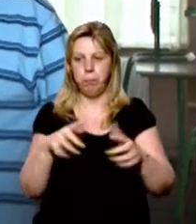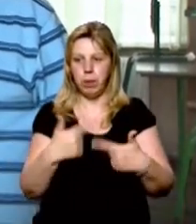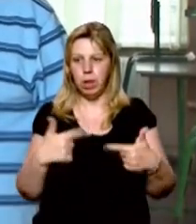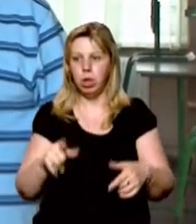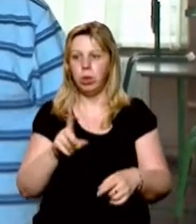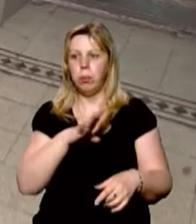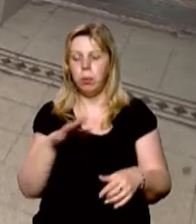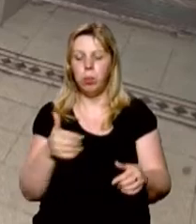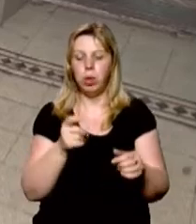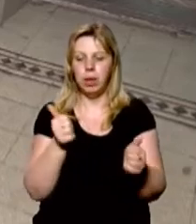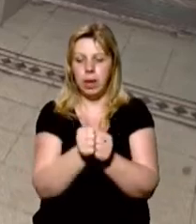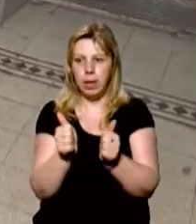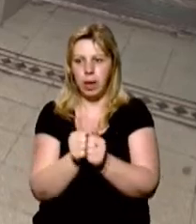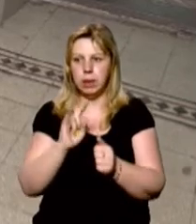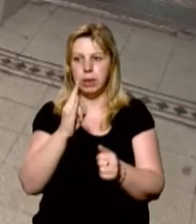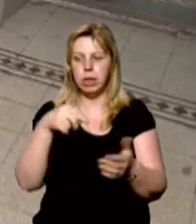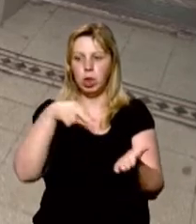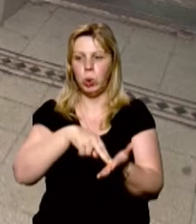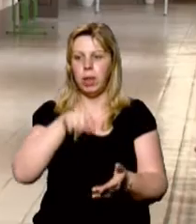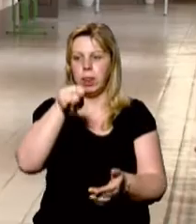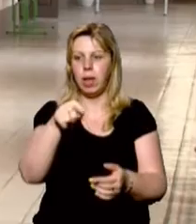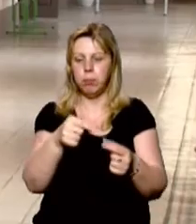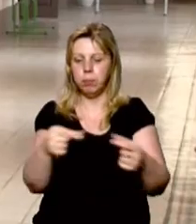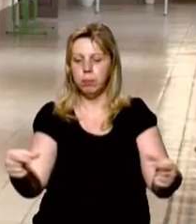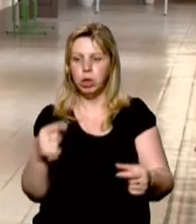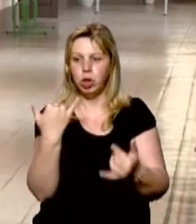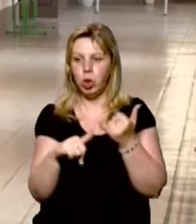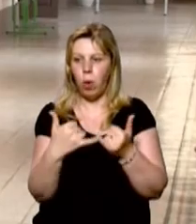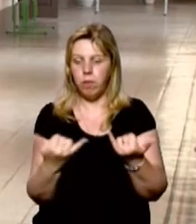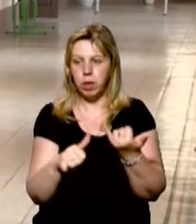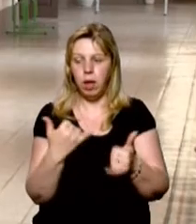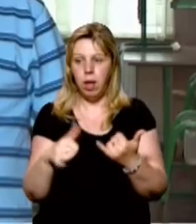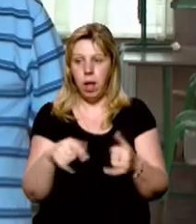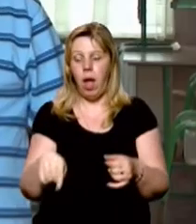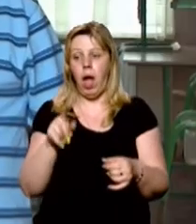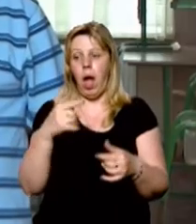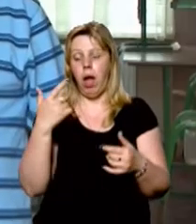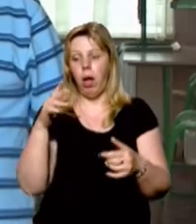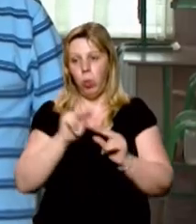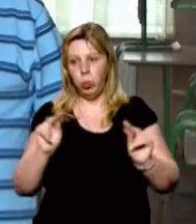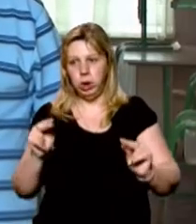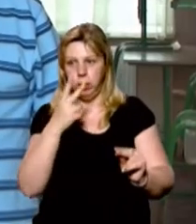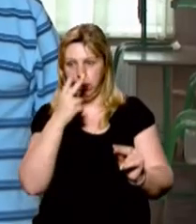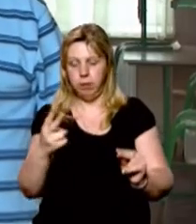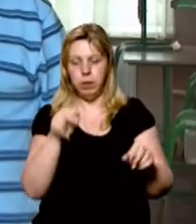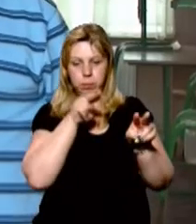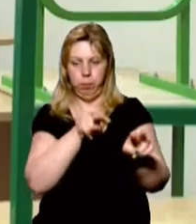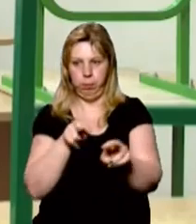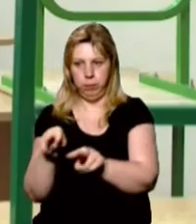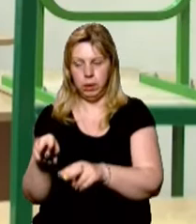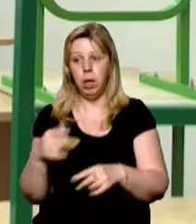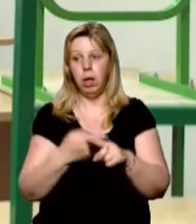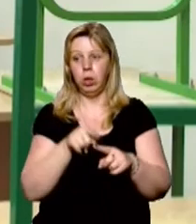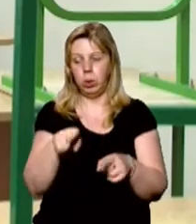зближуватися, дитина стоїть там, де є налівка, інструктор здалі подивиться, ідентифікує людину.